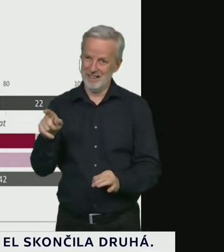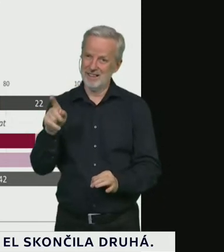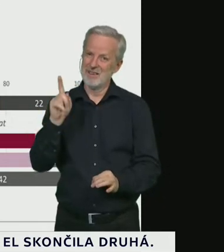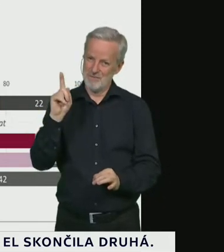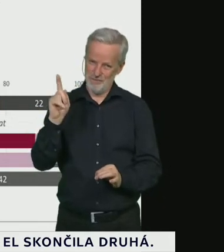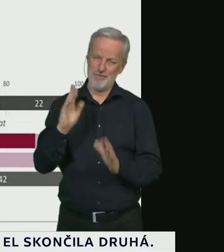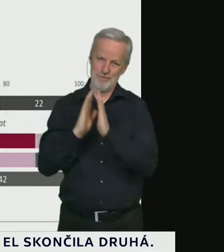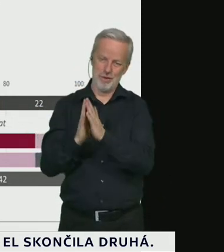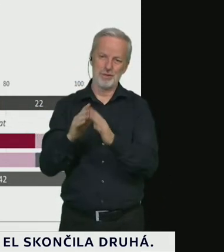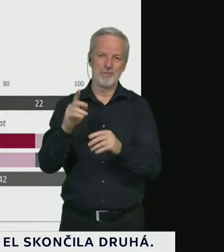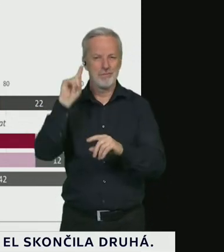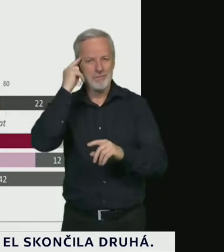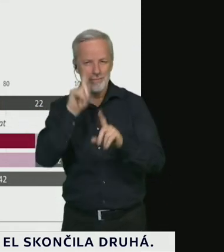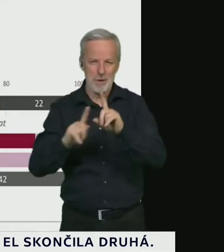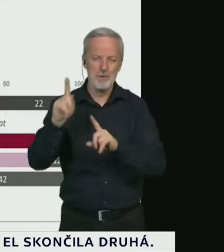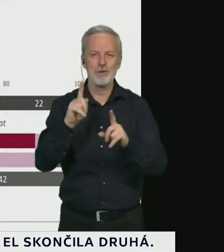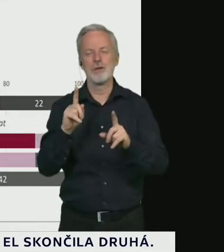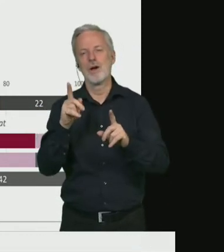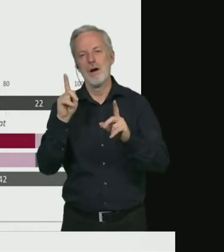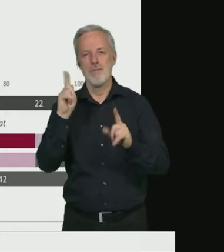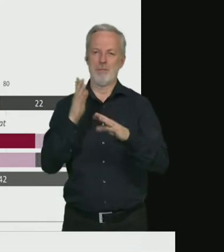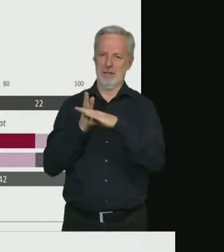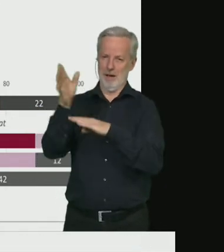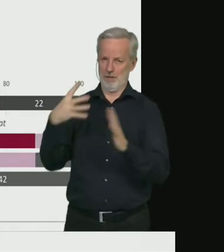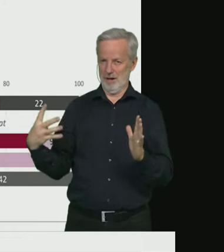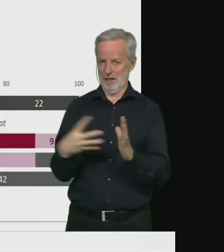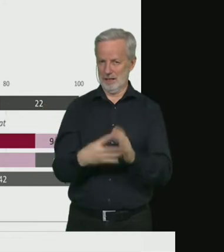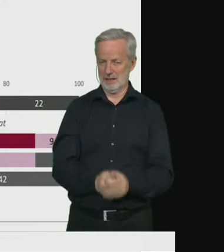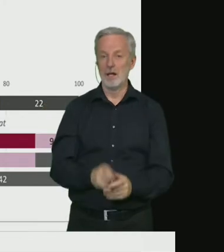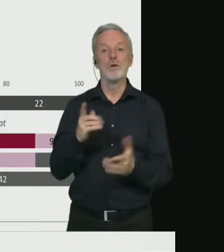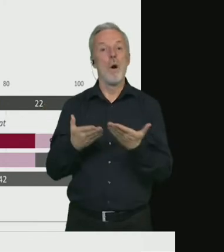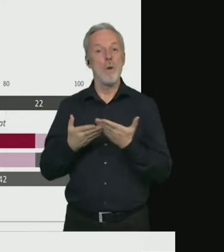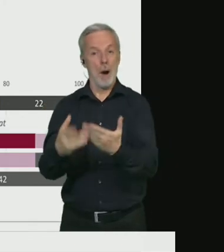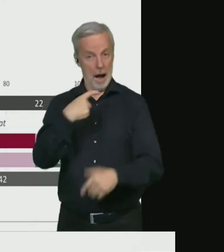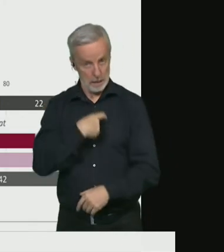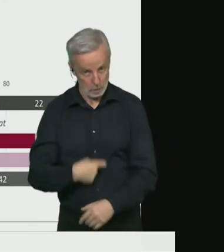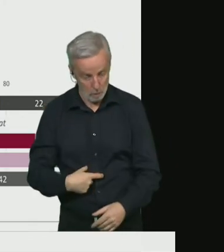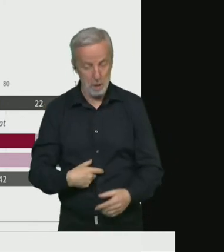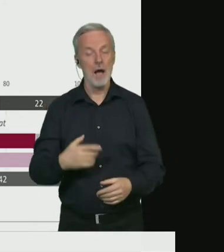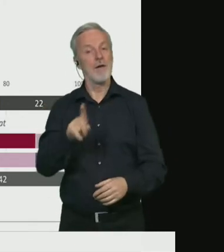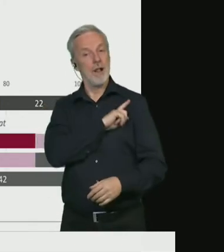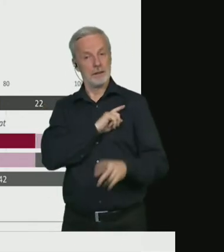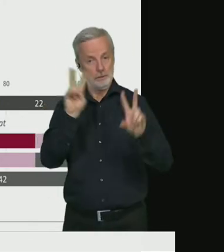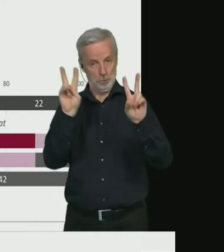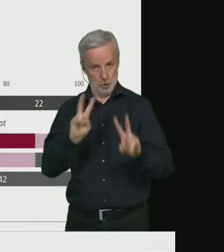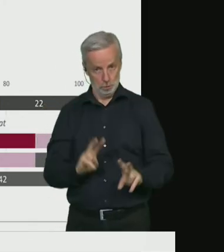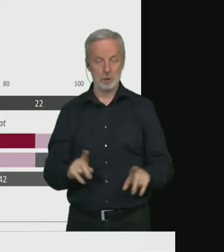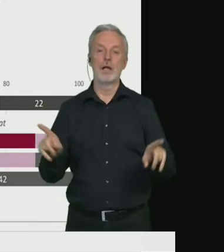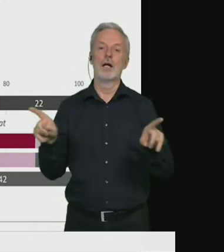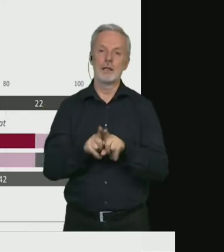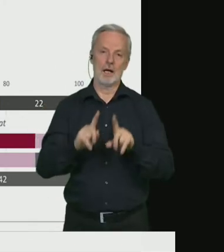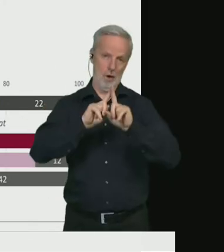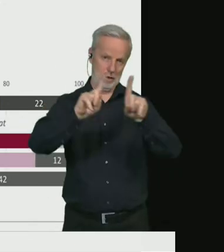místo nechtěli zajít i oni sami. Pomohou tím nejen sobě a svým blízkým, ale i nám všem.